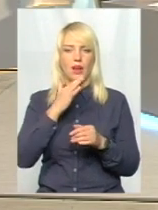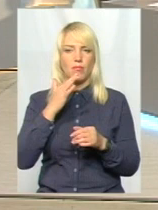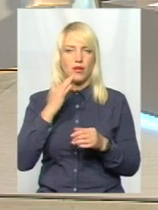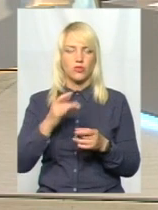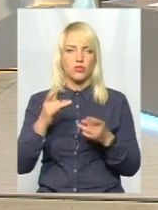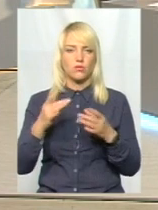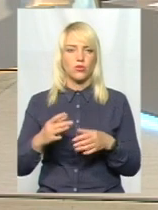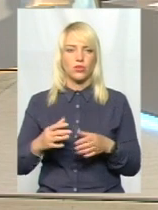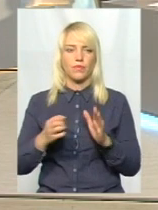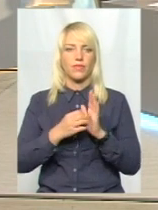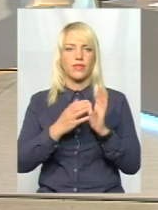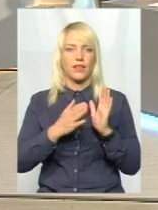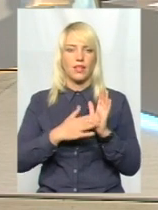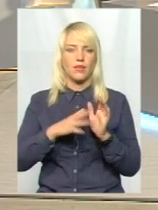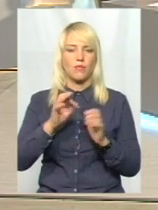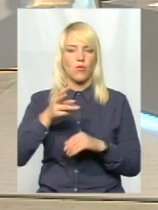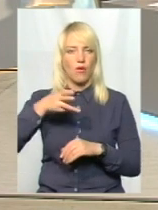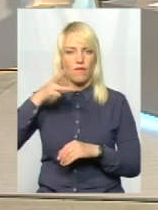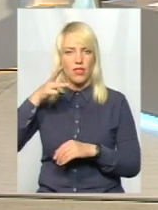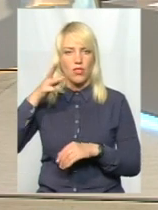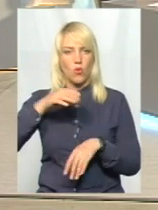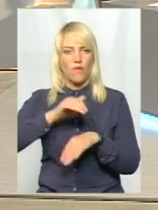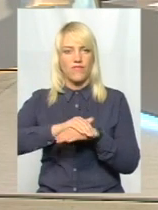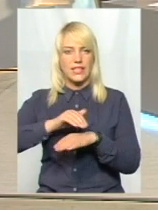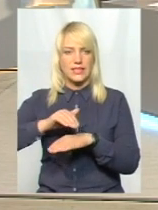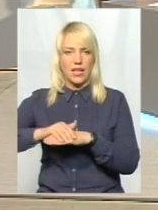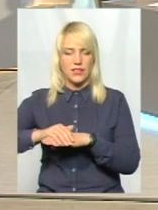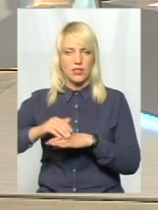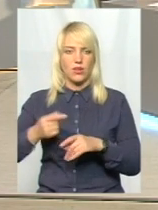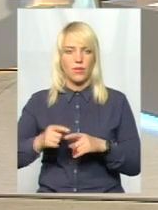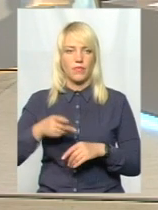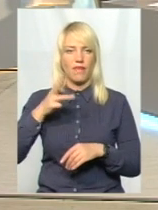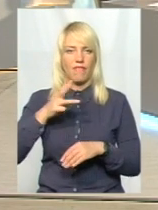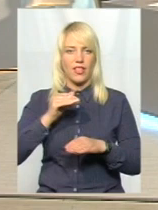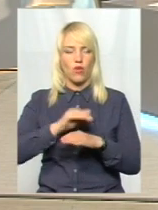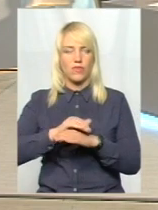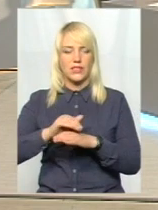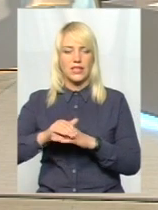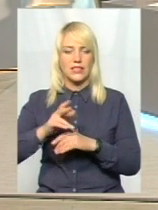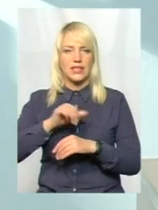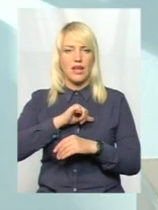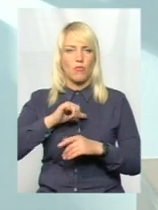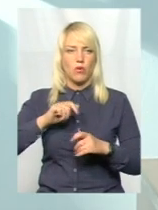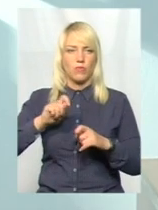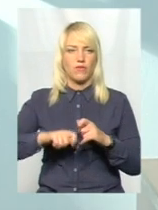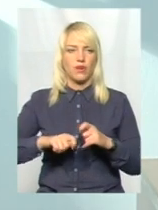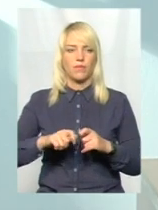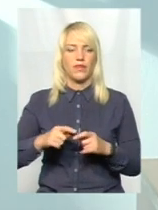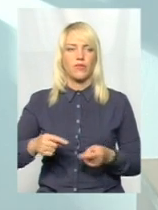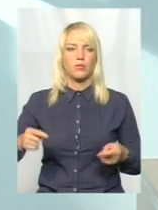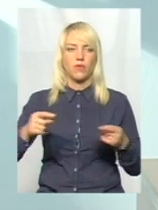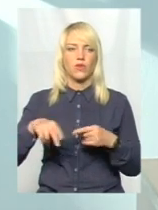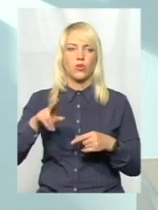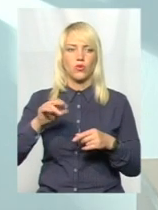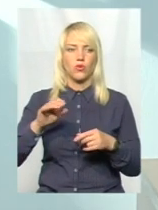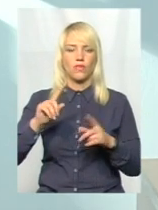відеофіксацію. Відеофіксація самого, скажімо так, самої перевірки. Відповідно до вимог закону,